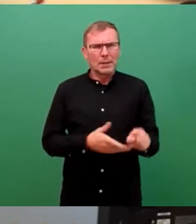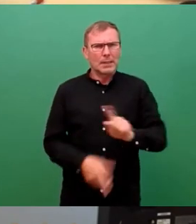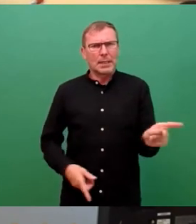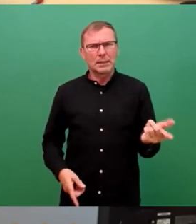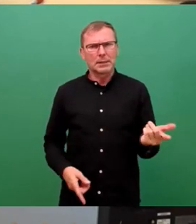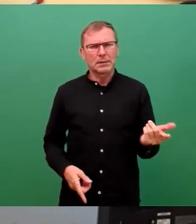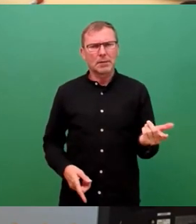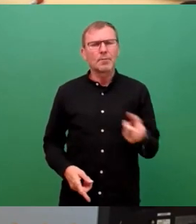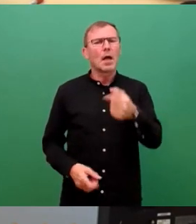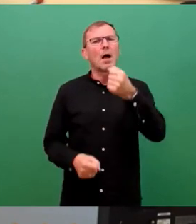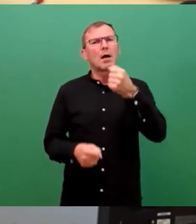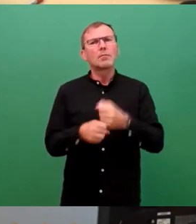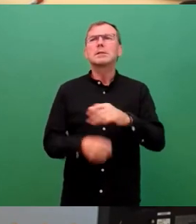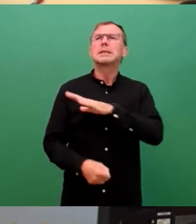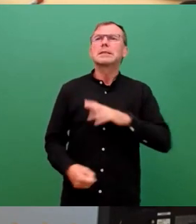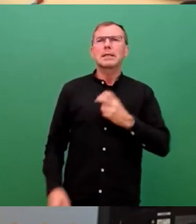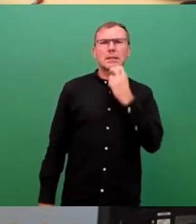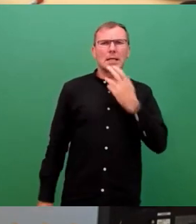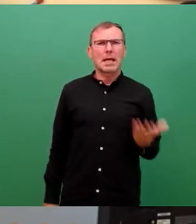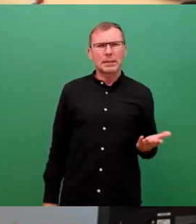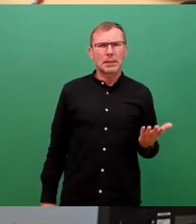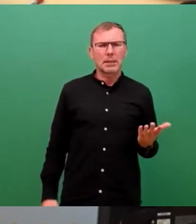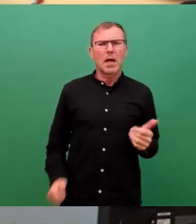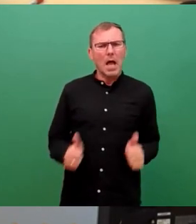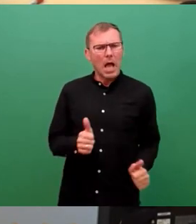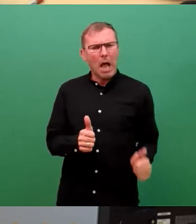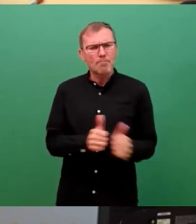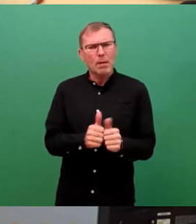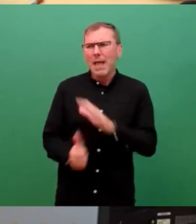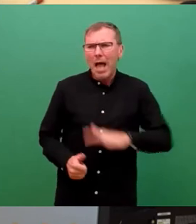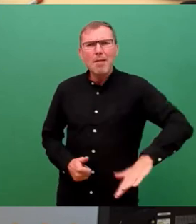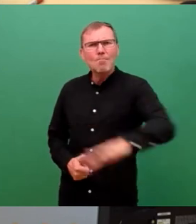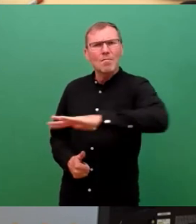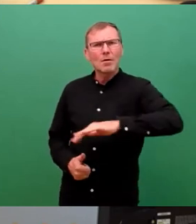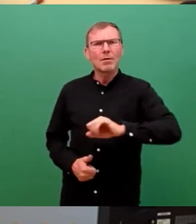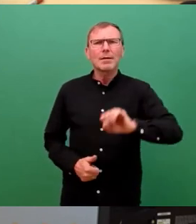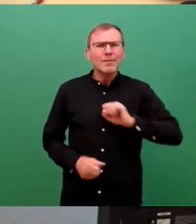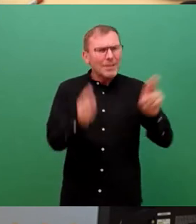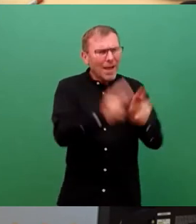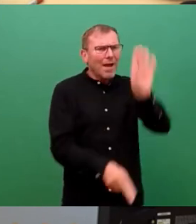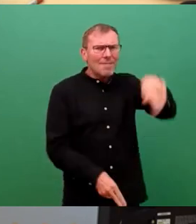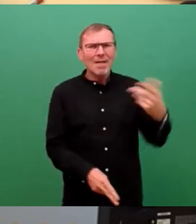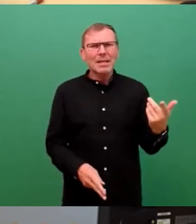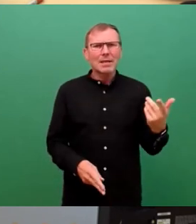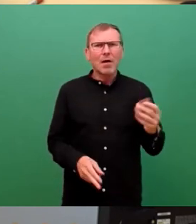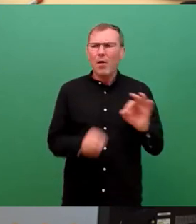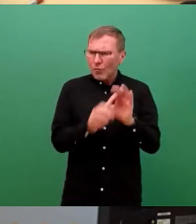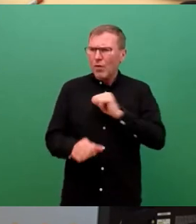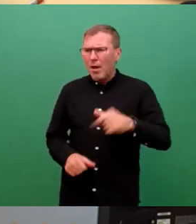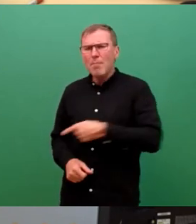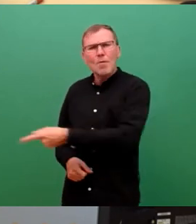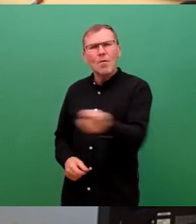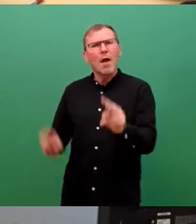die Sachsenenergie ein Stück weit Partner der Bevölkerung sein. Die Gewinne müssen weniger werden, auf Kosten dessen, dass der Bürger